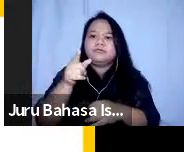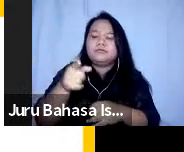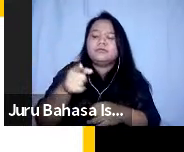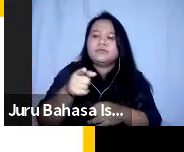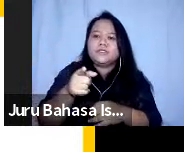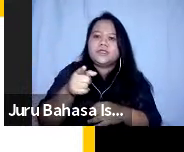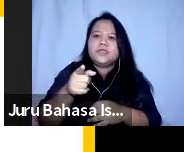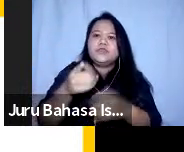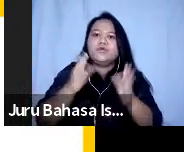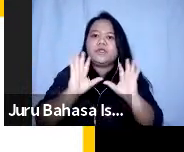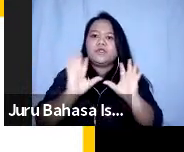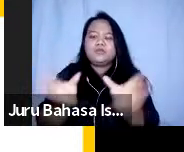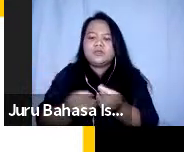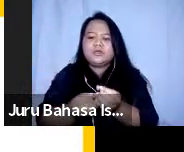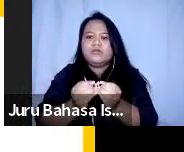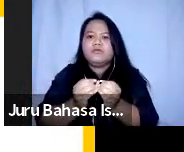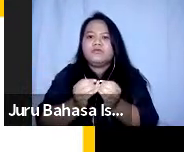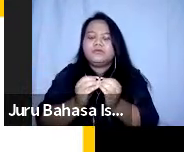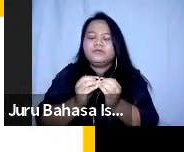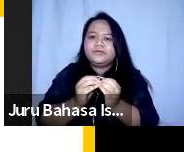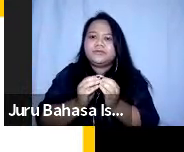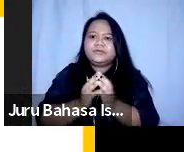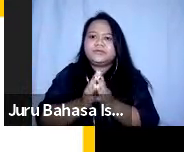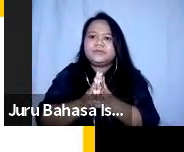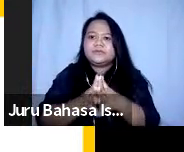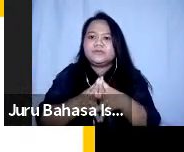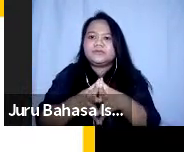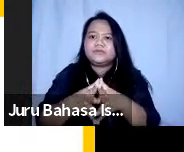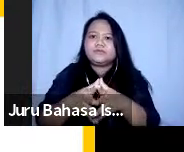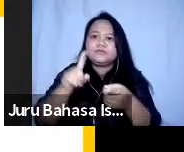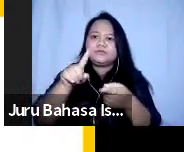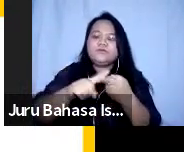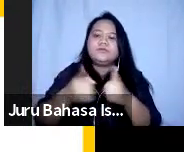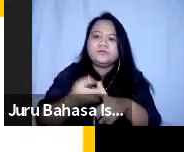inklusi teman-teman nah